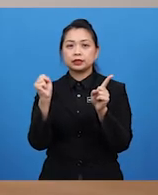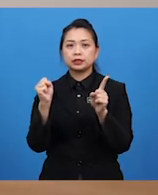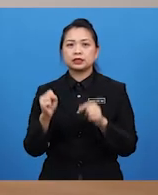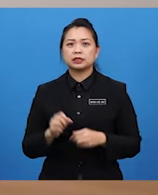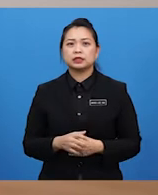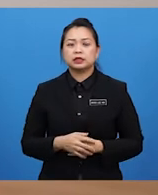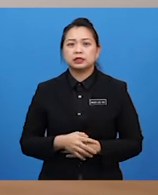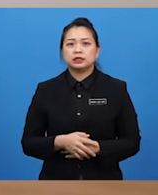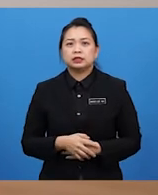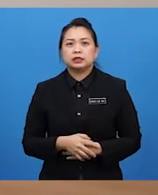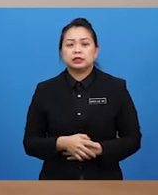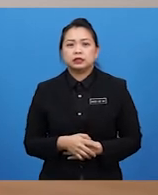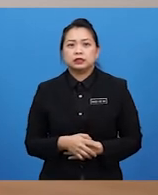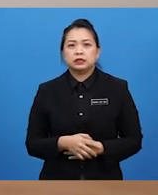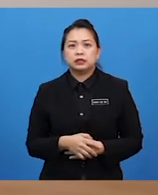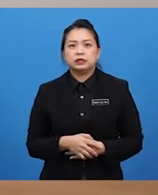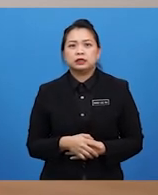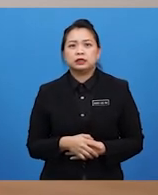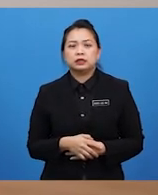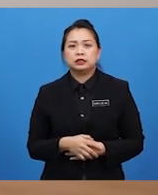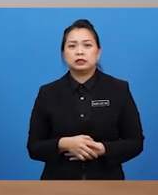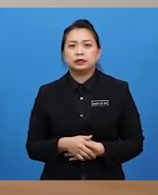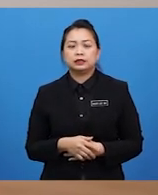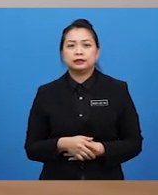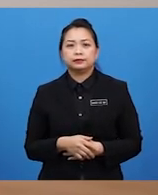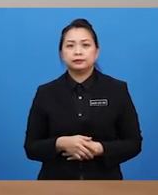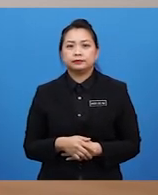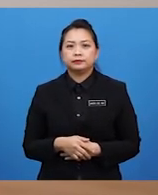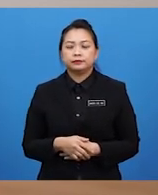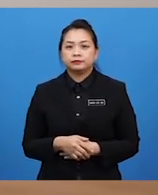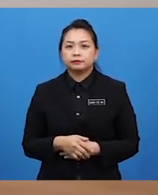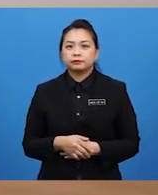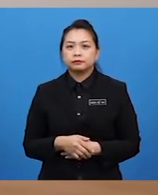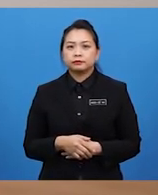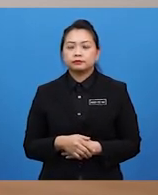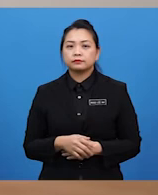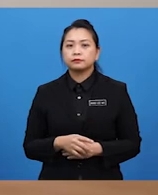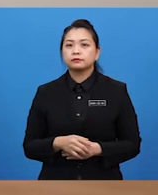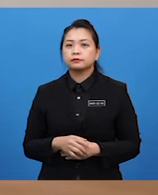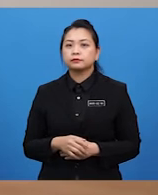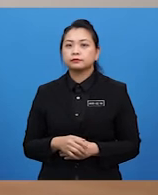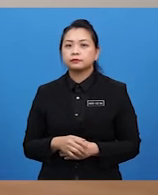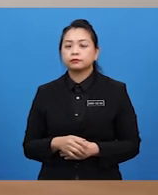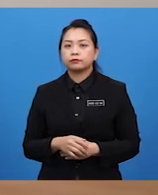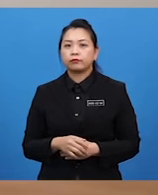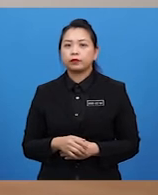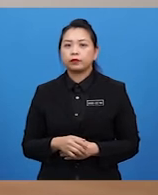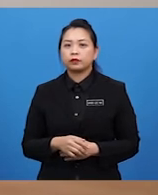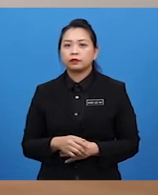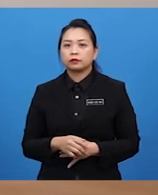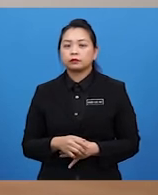Tidak tergambar dengan kata-kata, Cikgu Don. Ya. Sungguh menarik dan saya rasa banyak intipatinya.